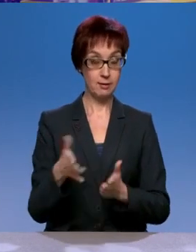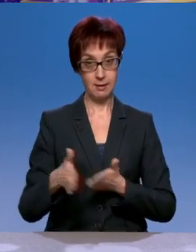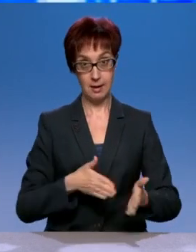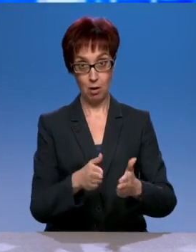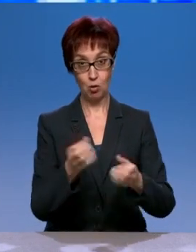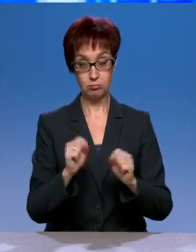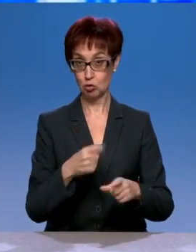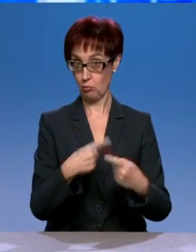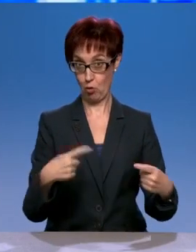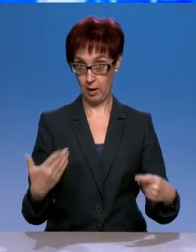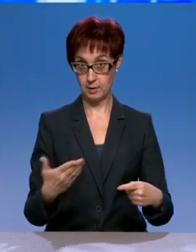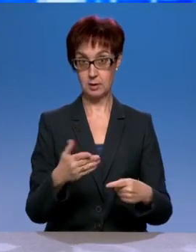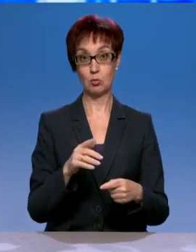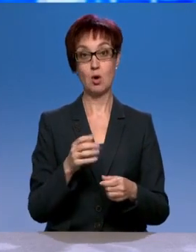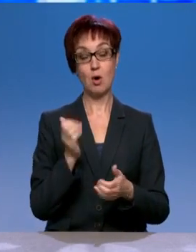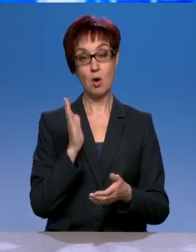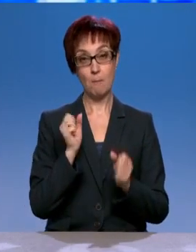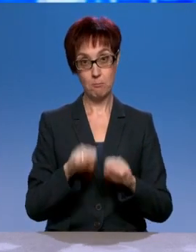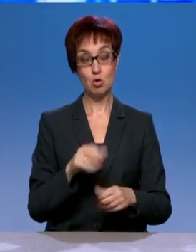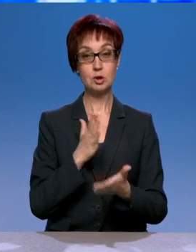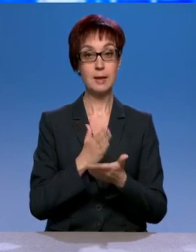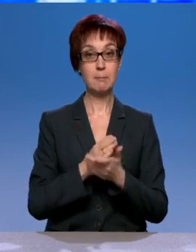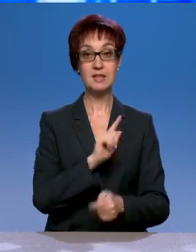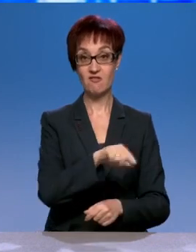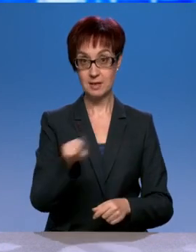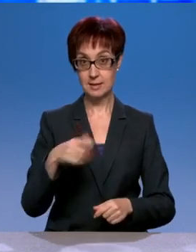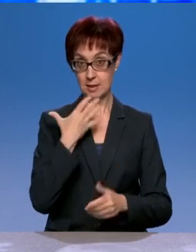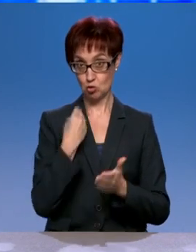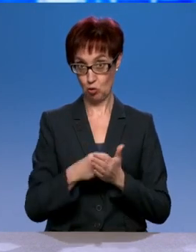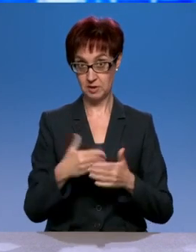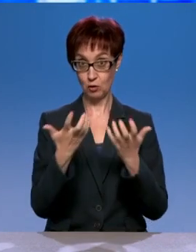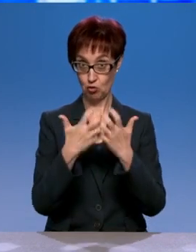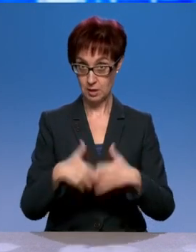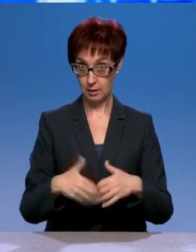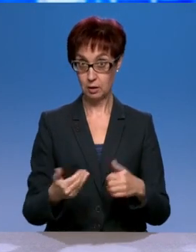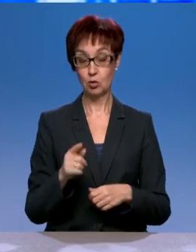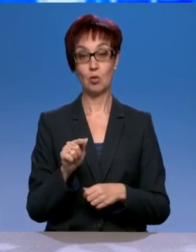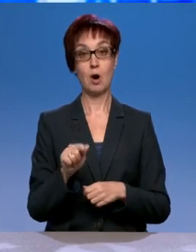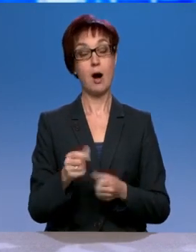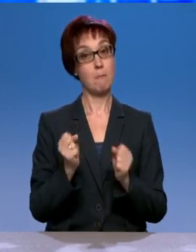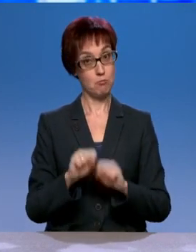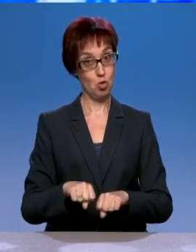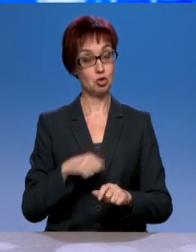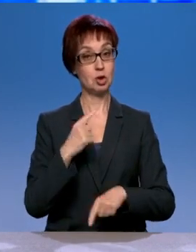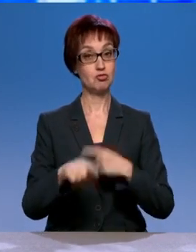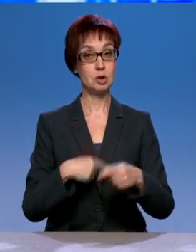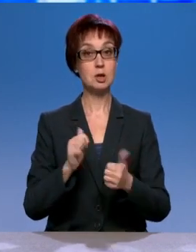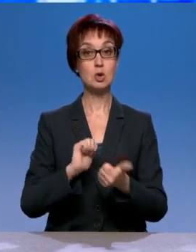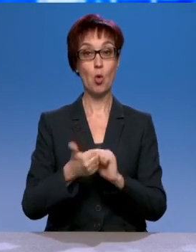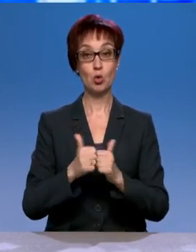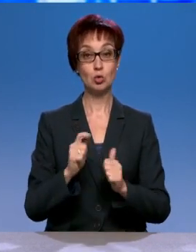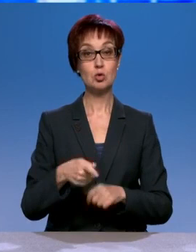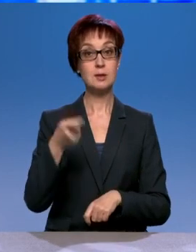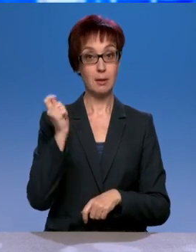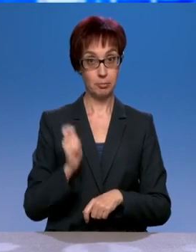технику и своей техникой содержать все, и не иметь подрядчиков. А можно через конкурсные процедуры объявить